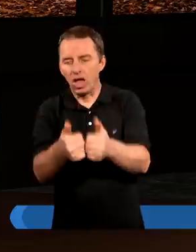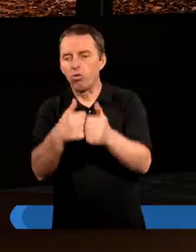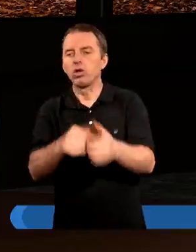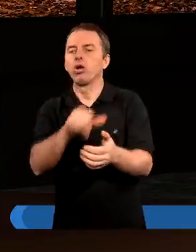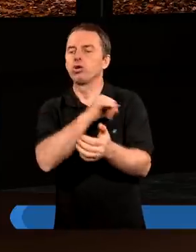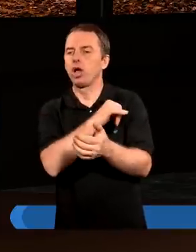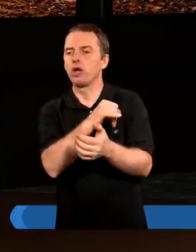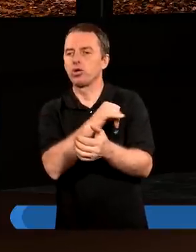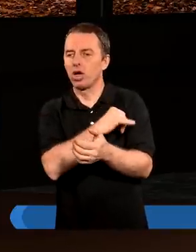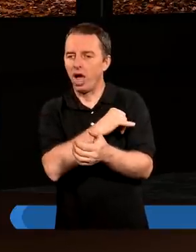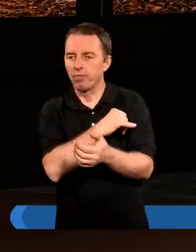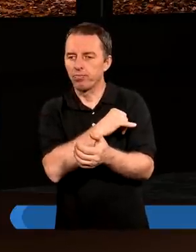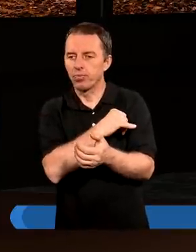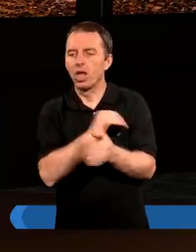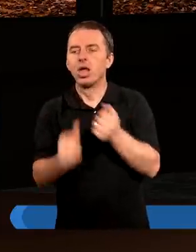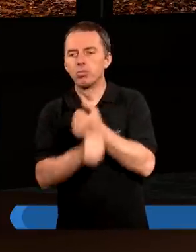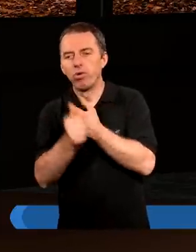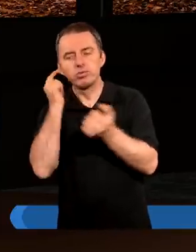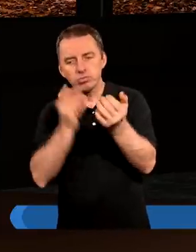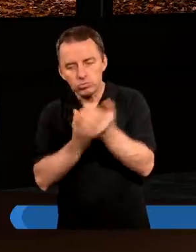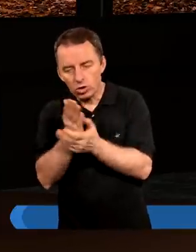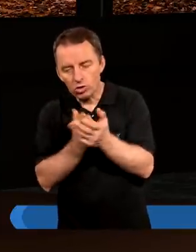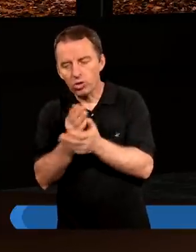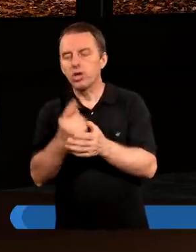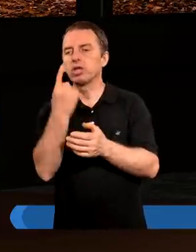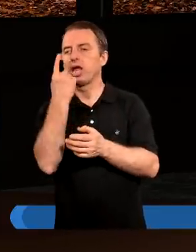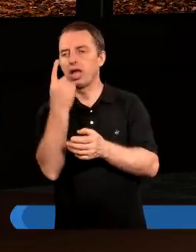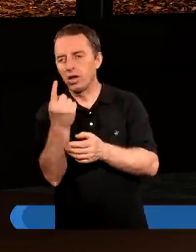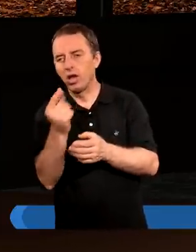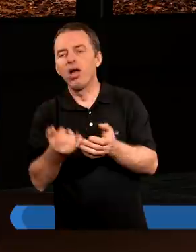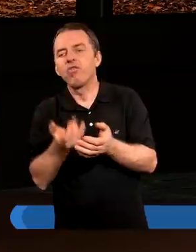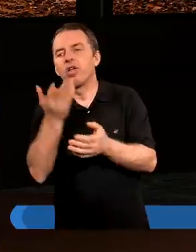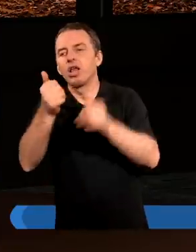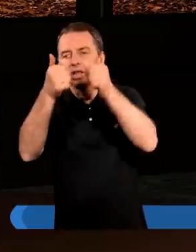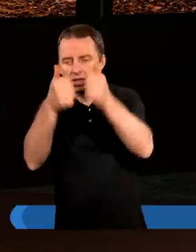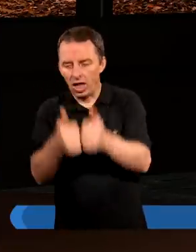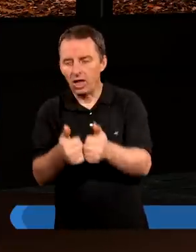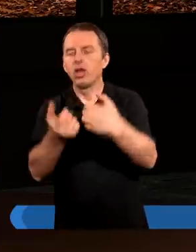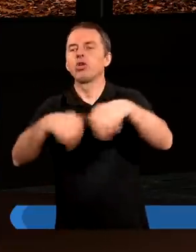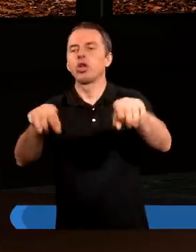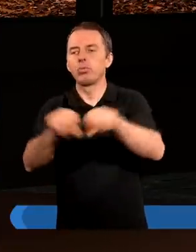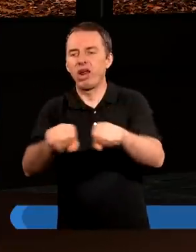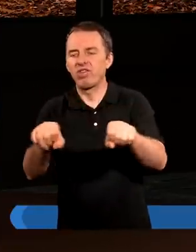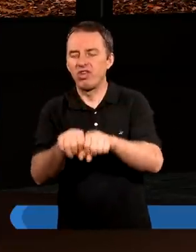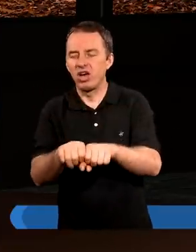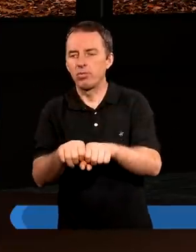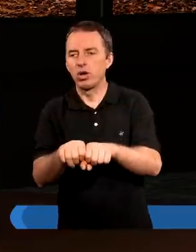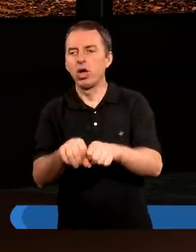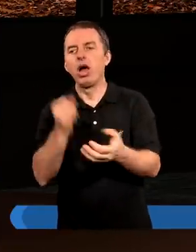grzesznikami, tak z powodu posłuszeństwa jednego wielu stanie się sprawiedliwymi.